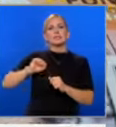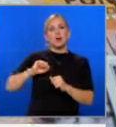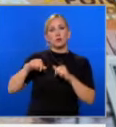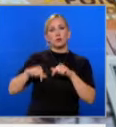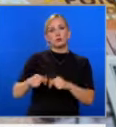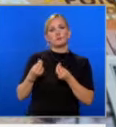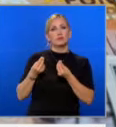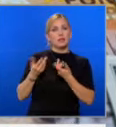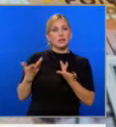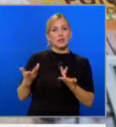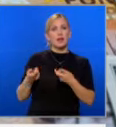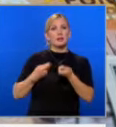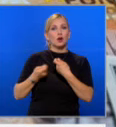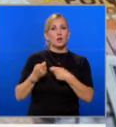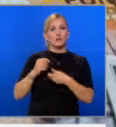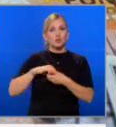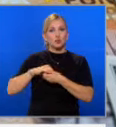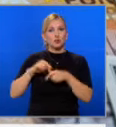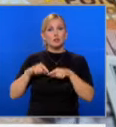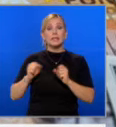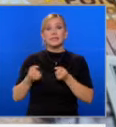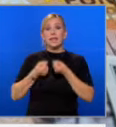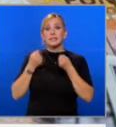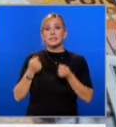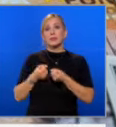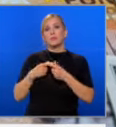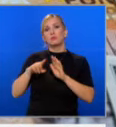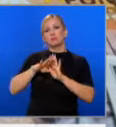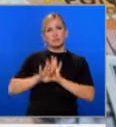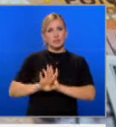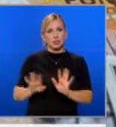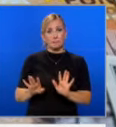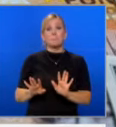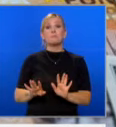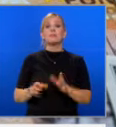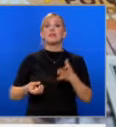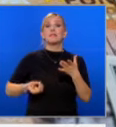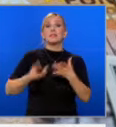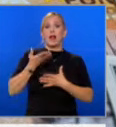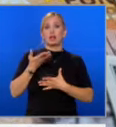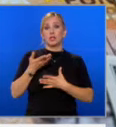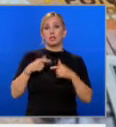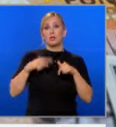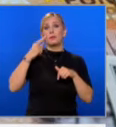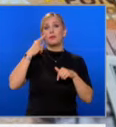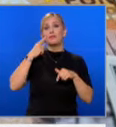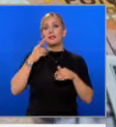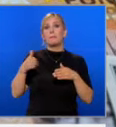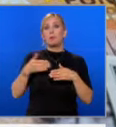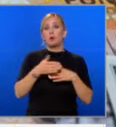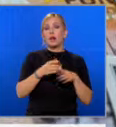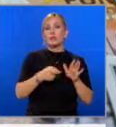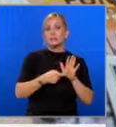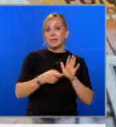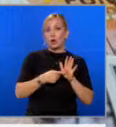финансове институции и търговски дружества, които действат под лицензионен режим. Възраждане се опитва да прокара Закона за чуждастранните агенти в